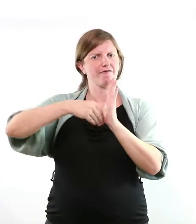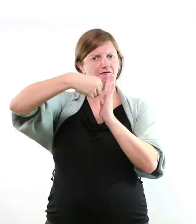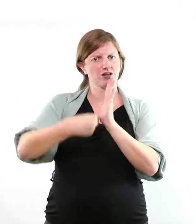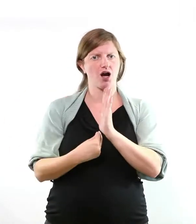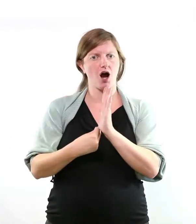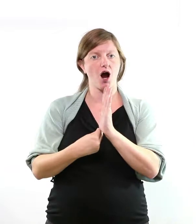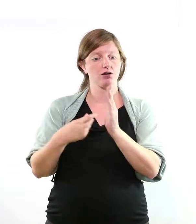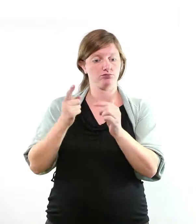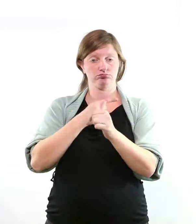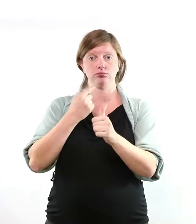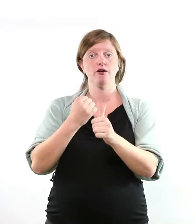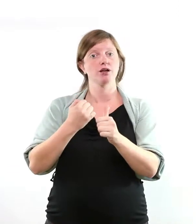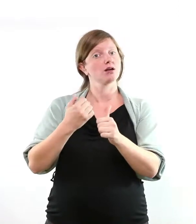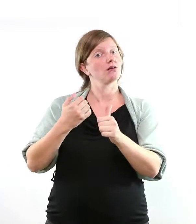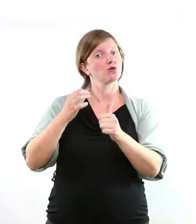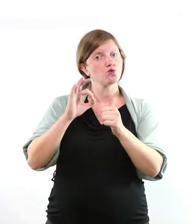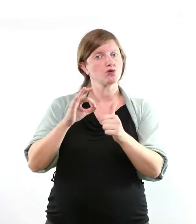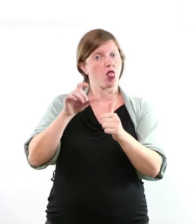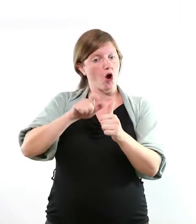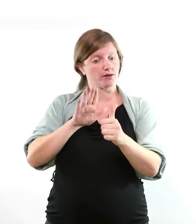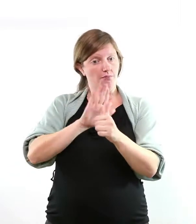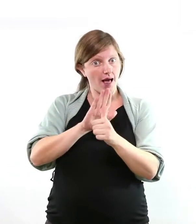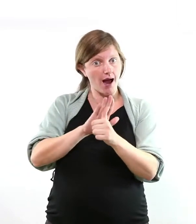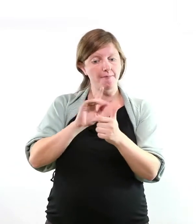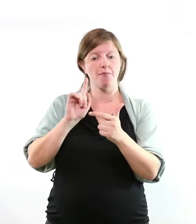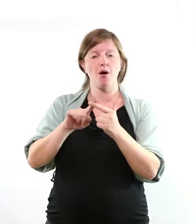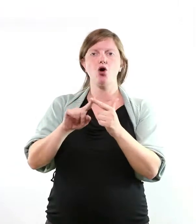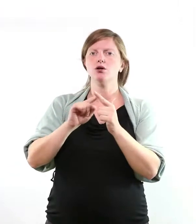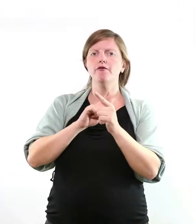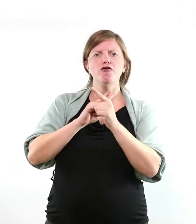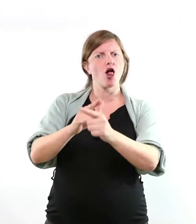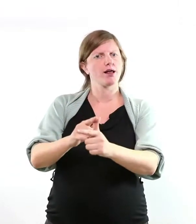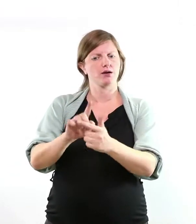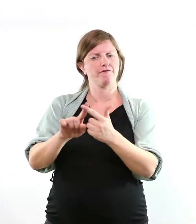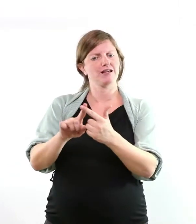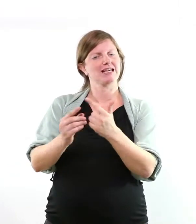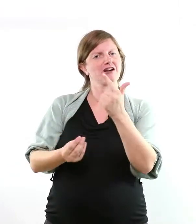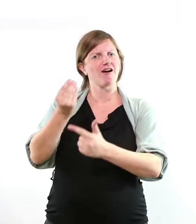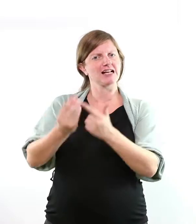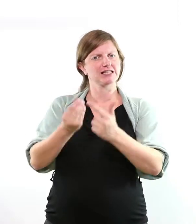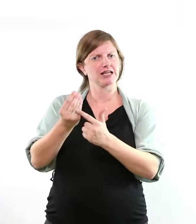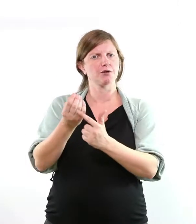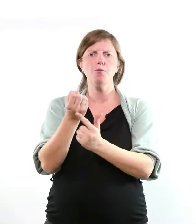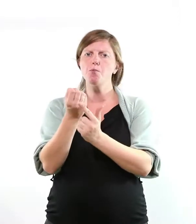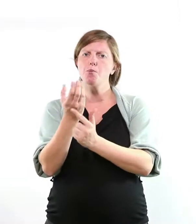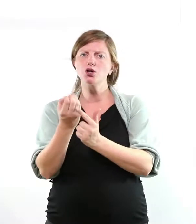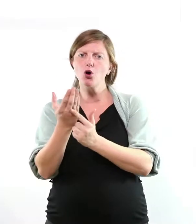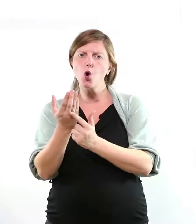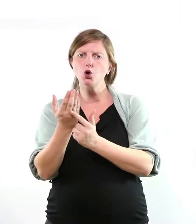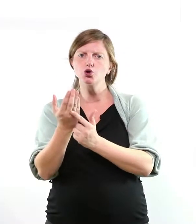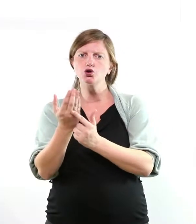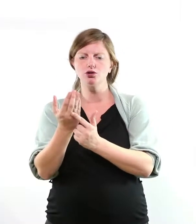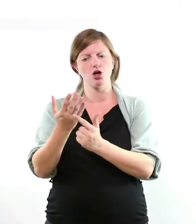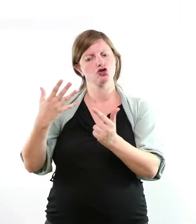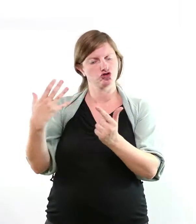man nicht nur die besten Leute behält, sondern auch das Signal gibt, dass man mit der Qualität im Unternehmen